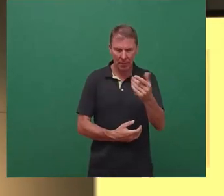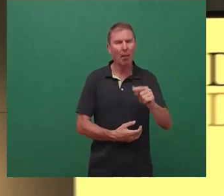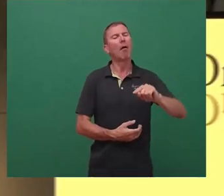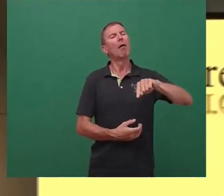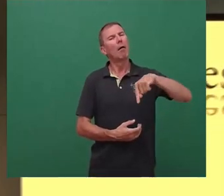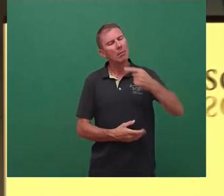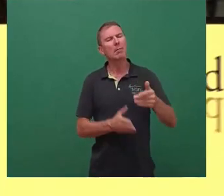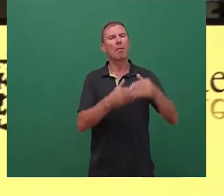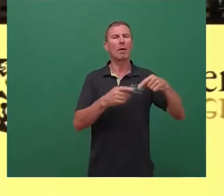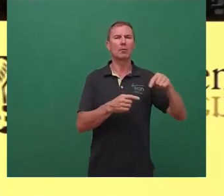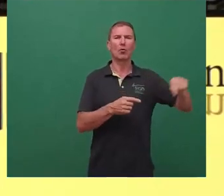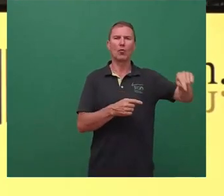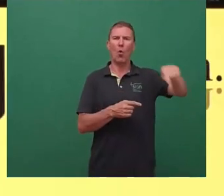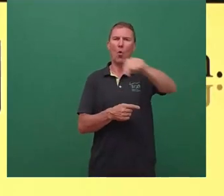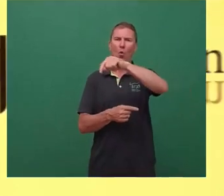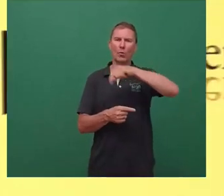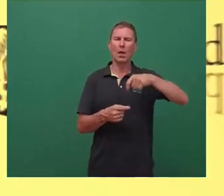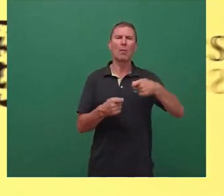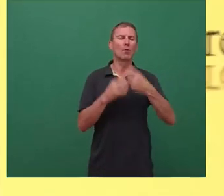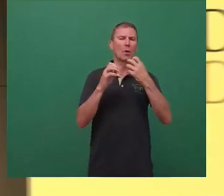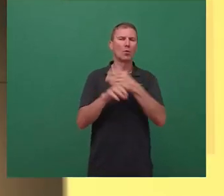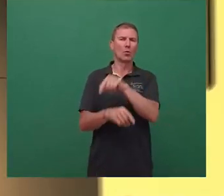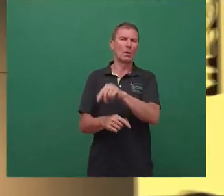Fraktionsrunde einzusteigen mit Bündnis 90 Die Grünen.